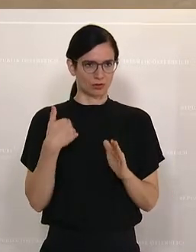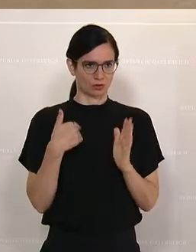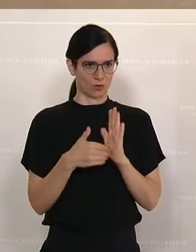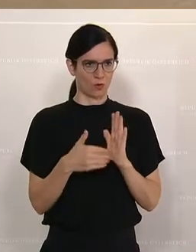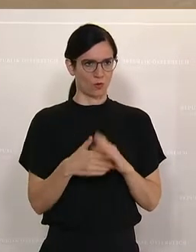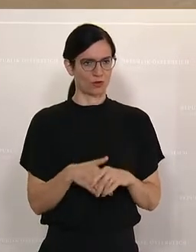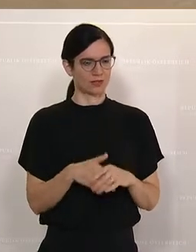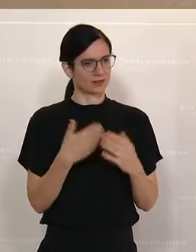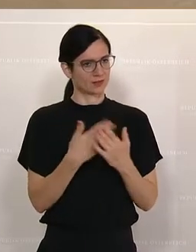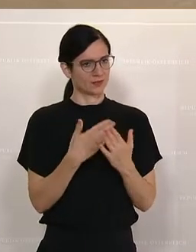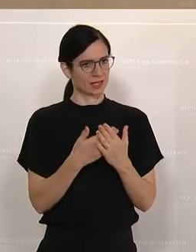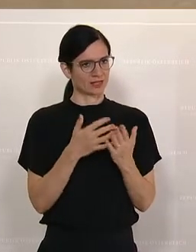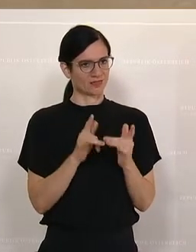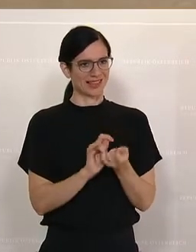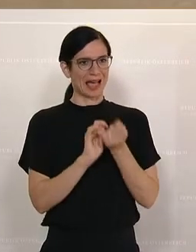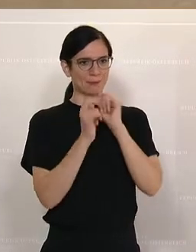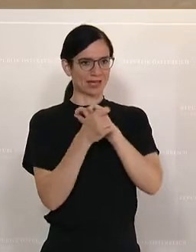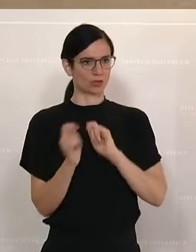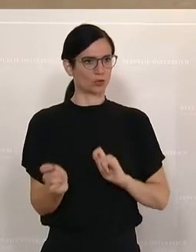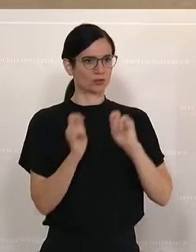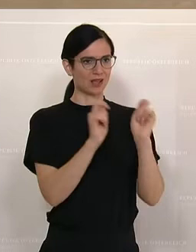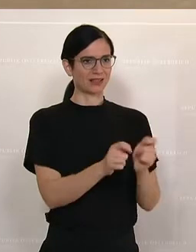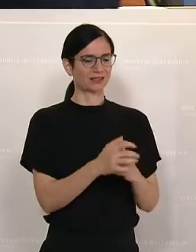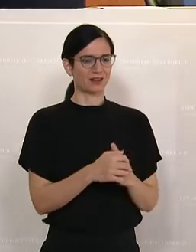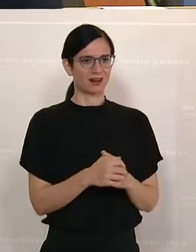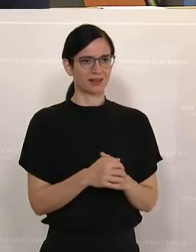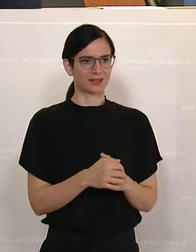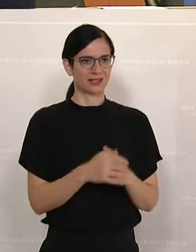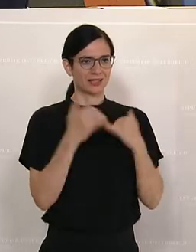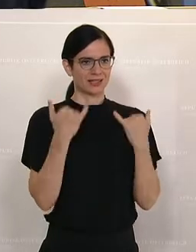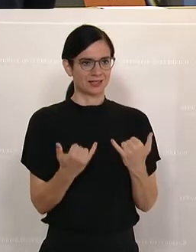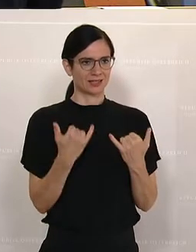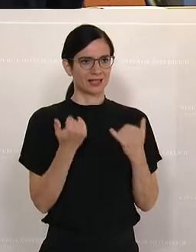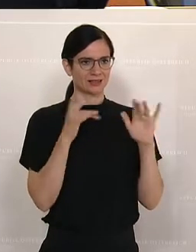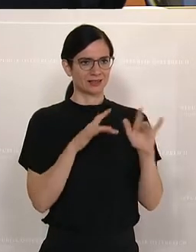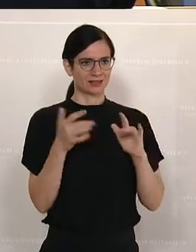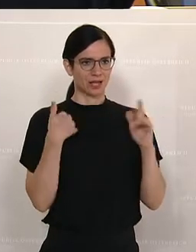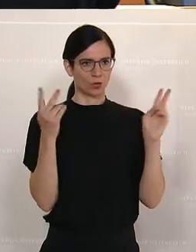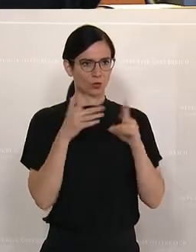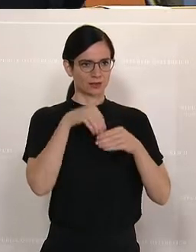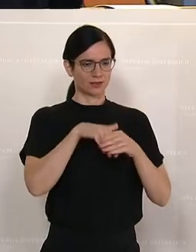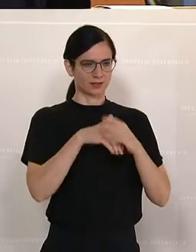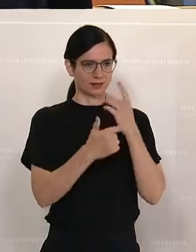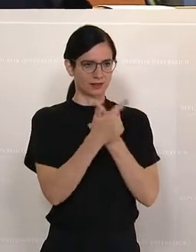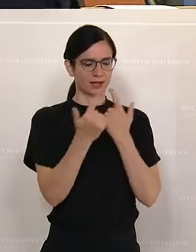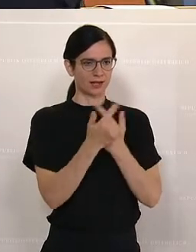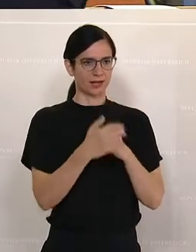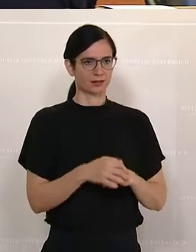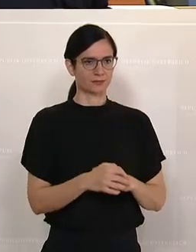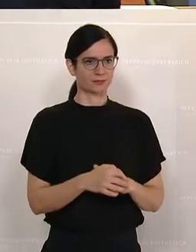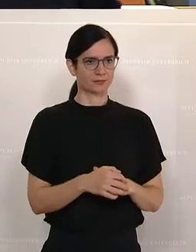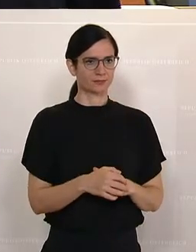wir auch einen Abänderungsantrag eingereicht, den ich hiermit in den Grundzügen erläutere. Wir hätten gerne